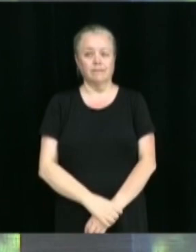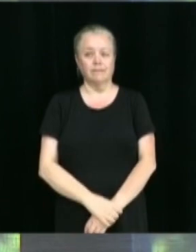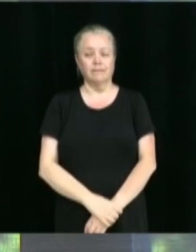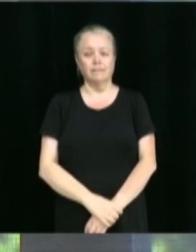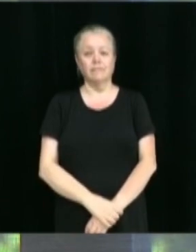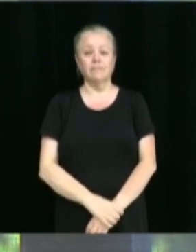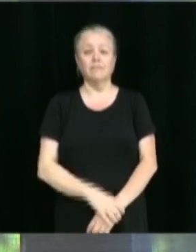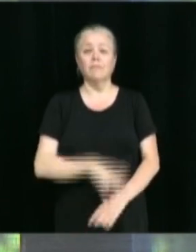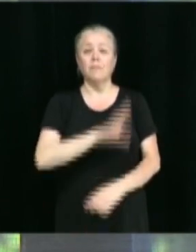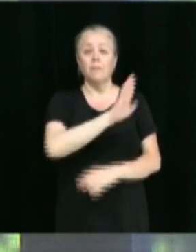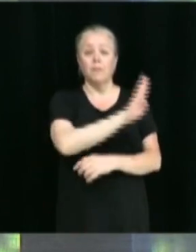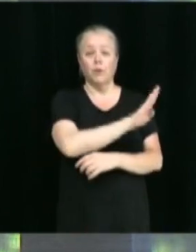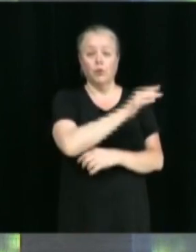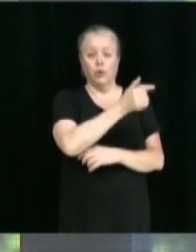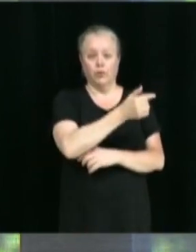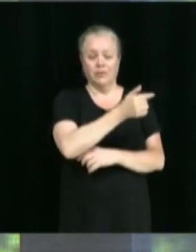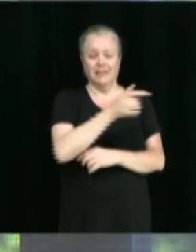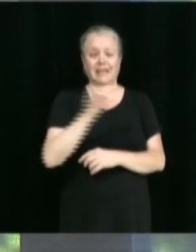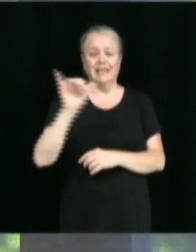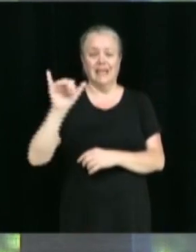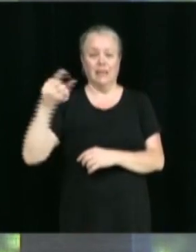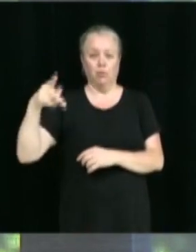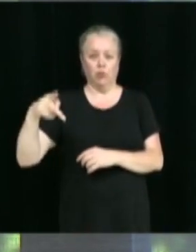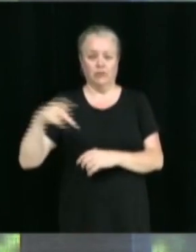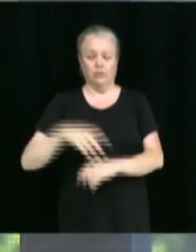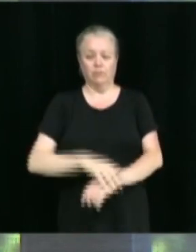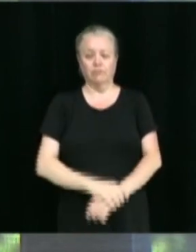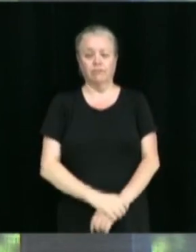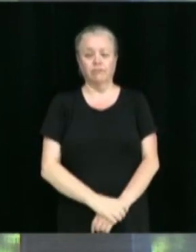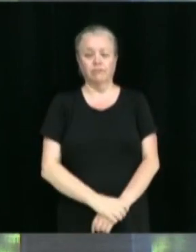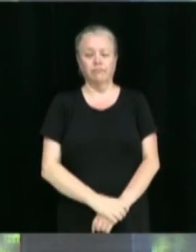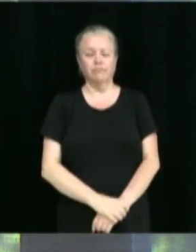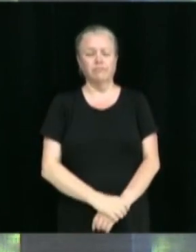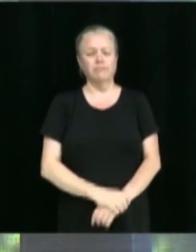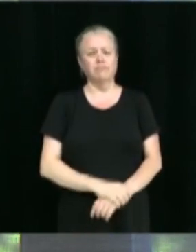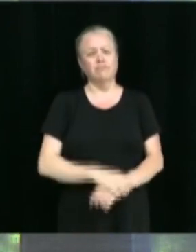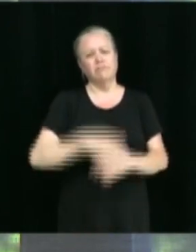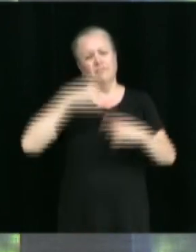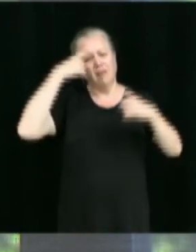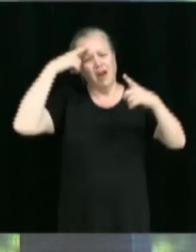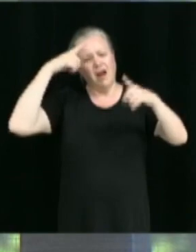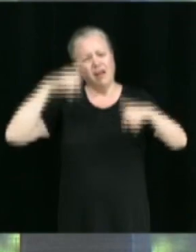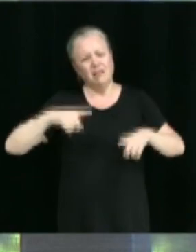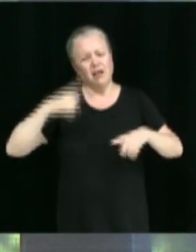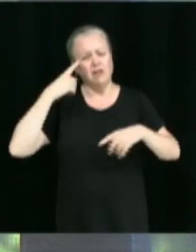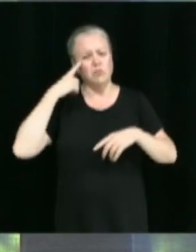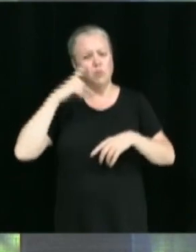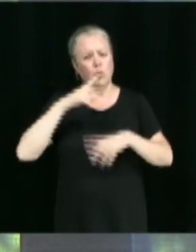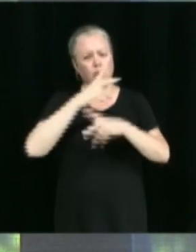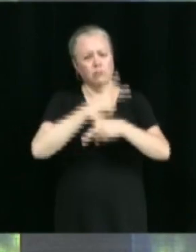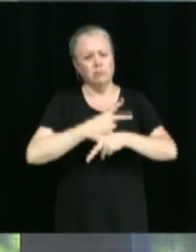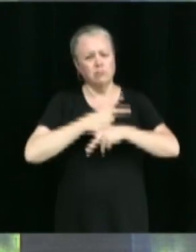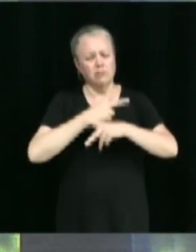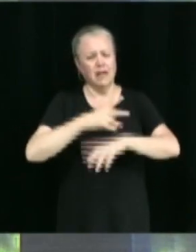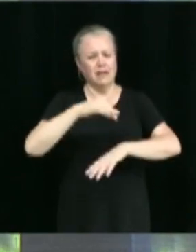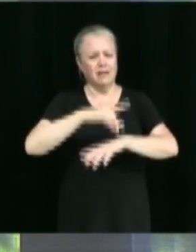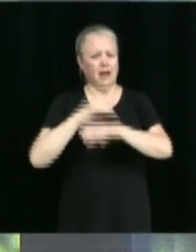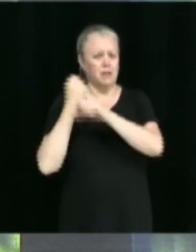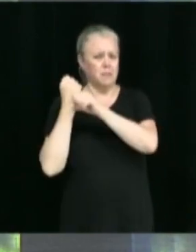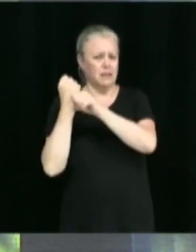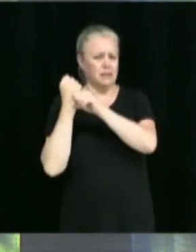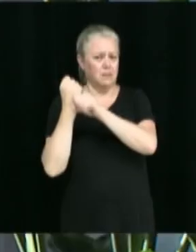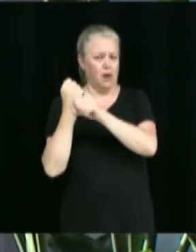Benoît Gauthier, Yannick Poisson. Protocole d'entente concernant l'entretien des terrains de baseball municipaux.